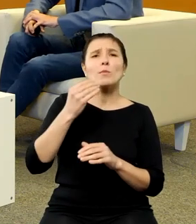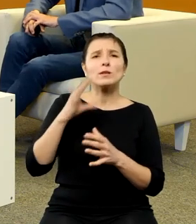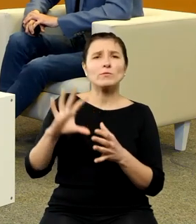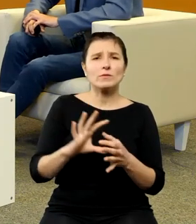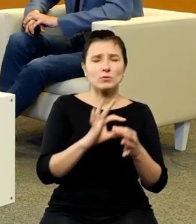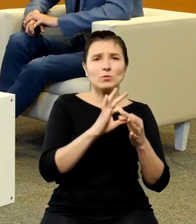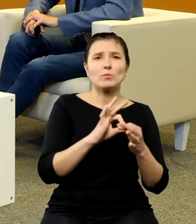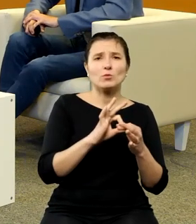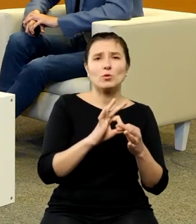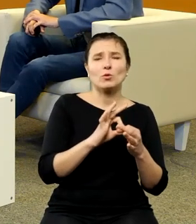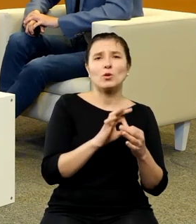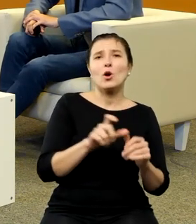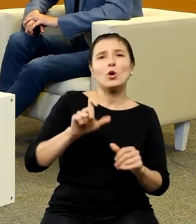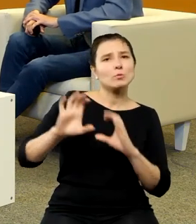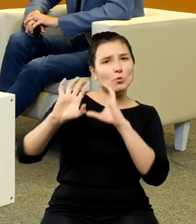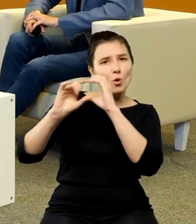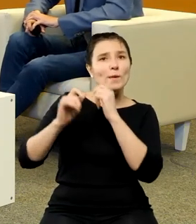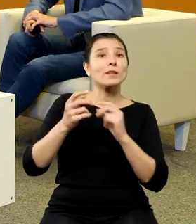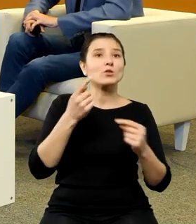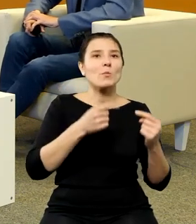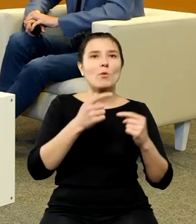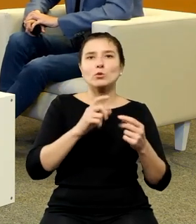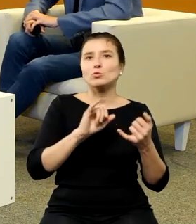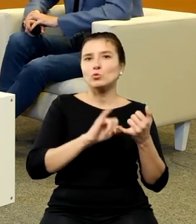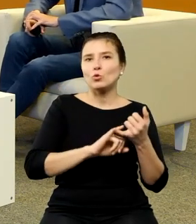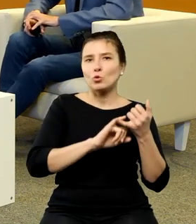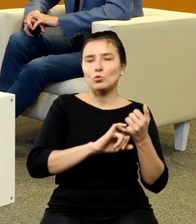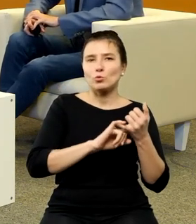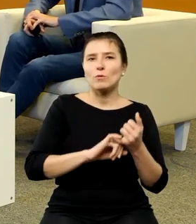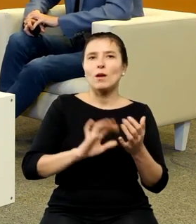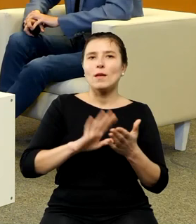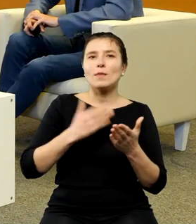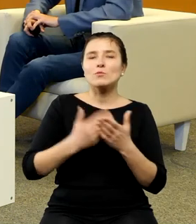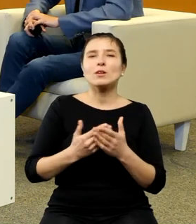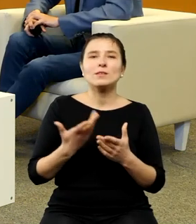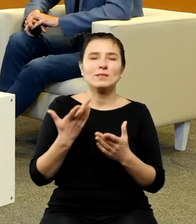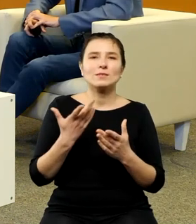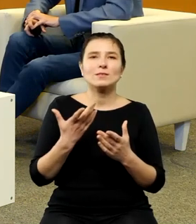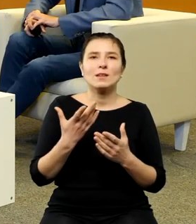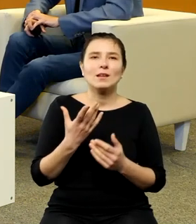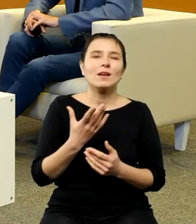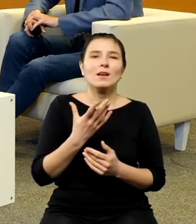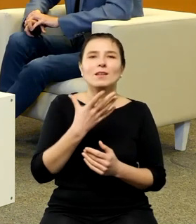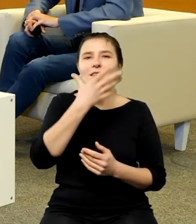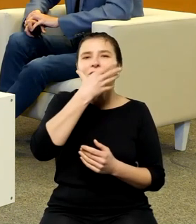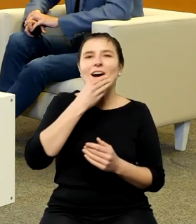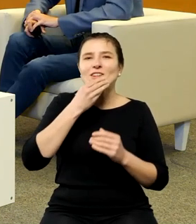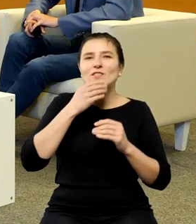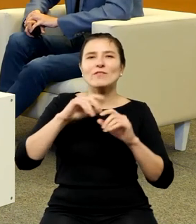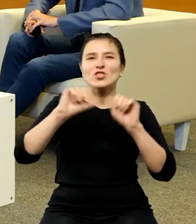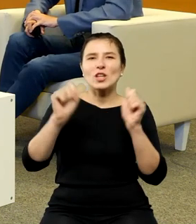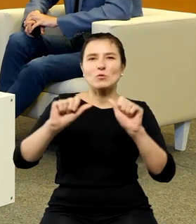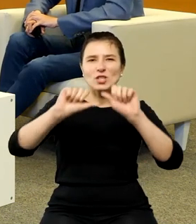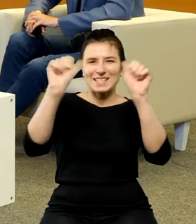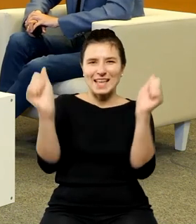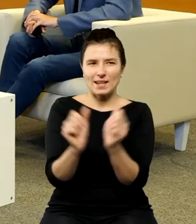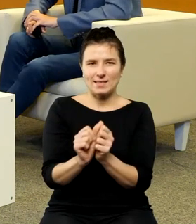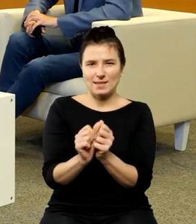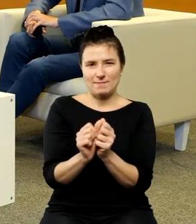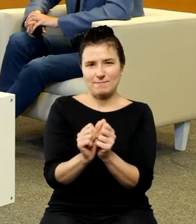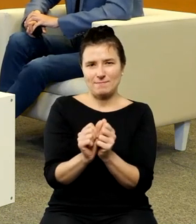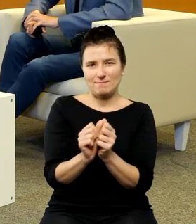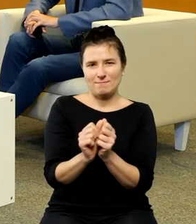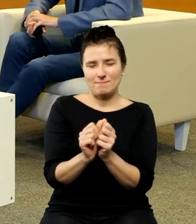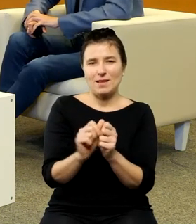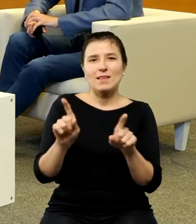właśnie z głową jako serce piernikowe czy twarzą jako serce piernikowe do nazwiska Kopernika ale